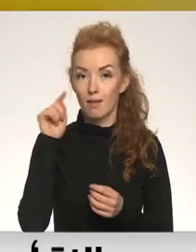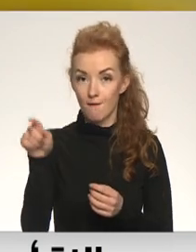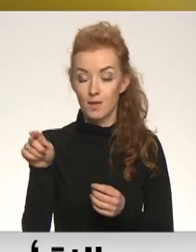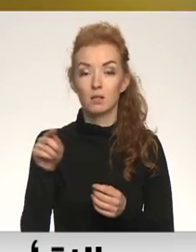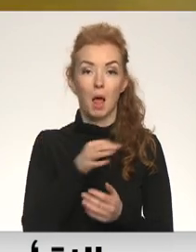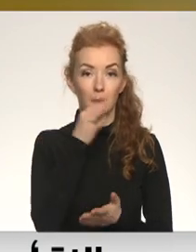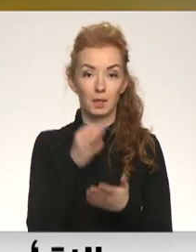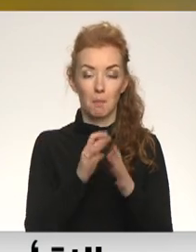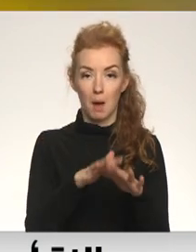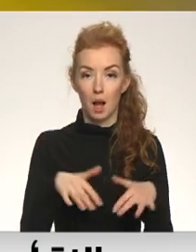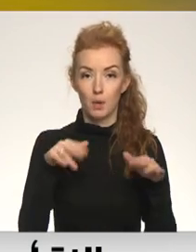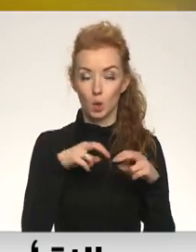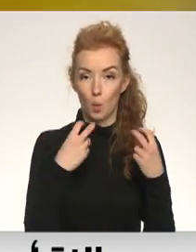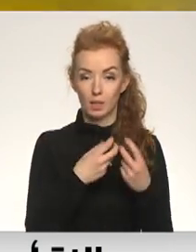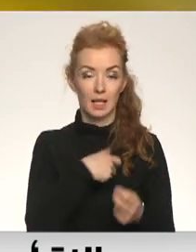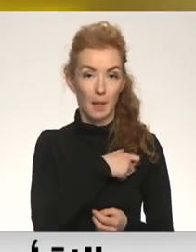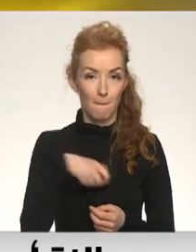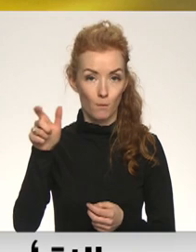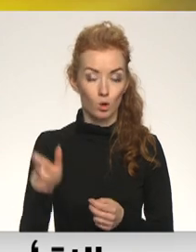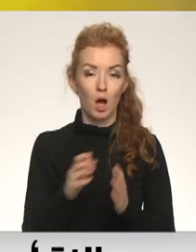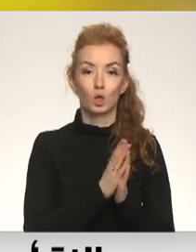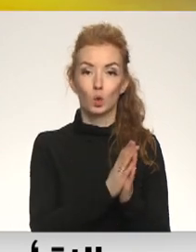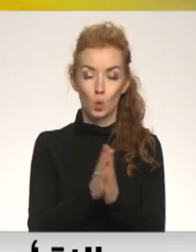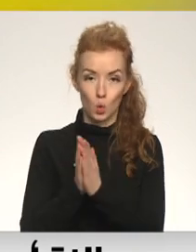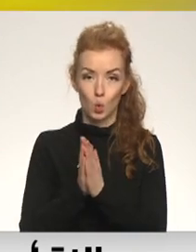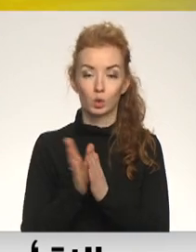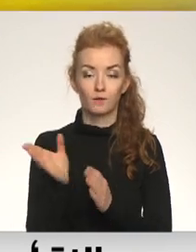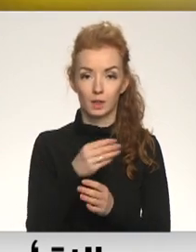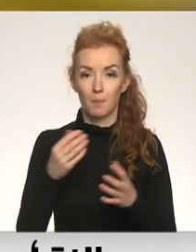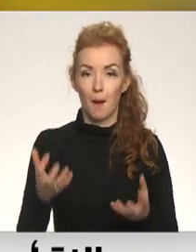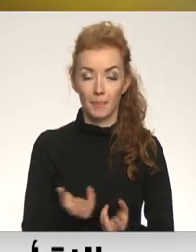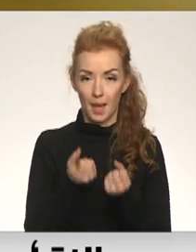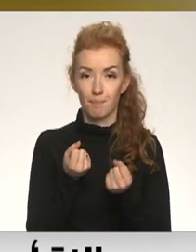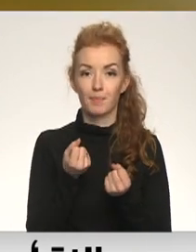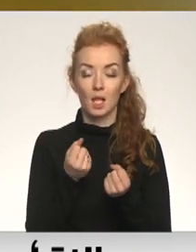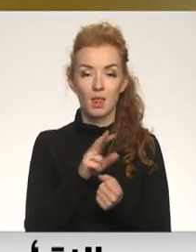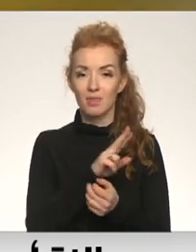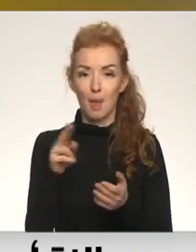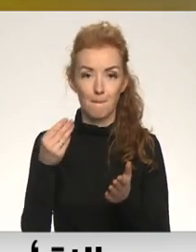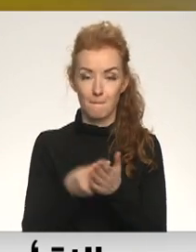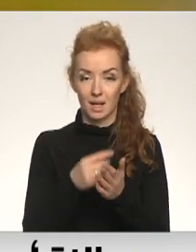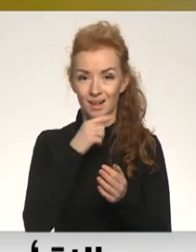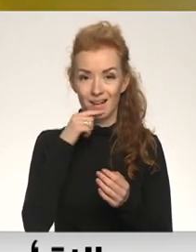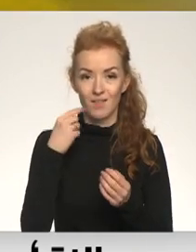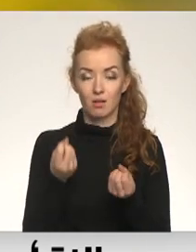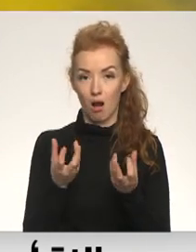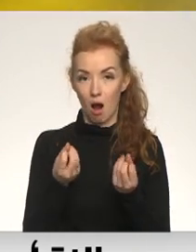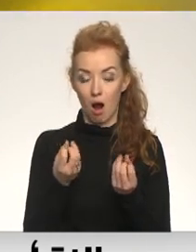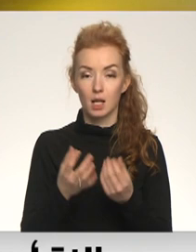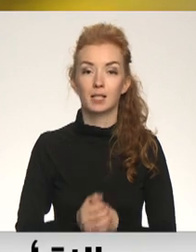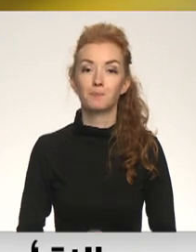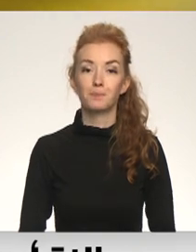Atbildīgās parlamenta komisijas deputāti tāpēc aicina politiskā līmenī apņemties turpmāk neiegādāties Krievijas enerģētikas resursus.